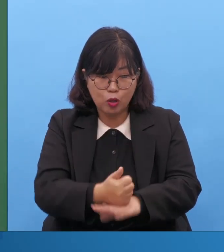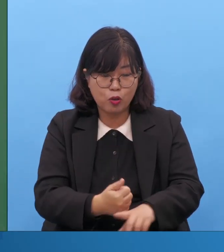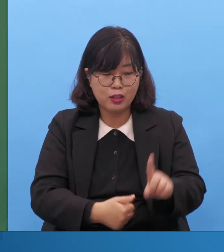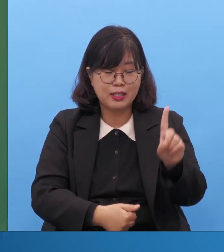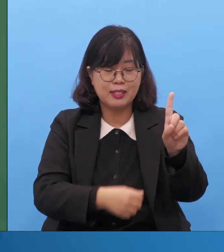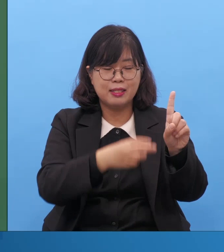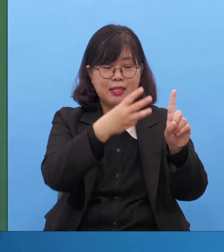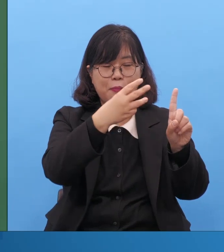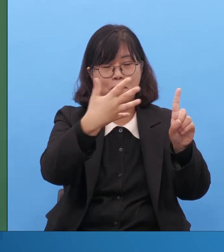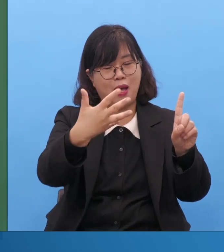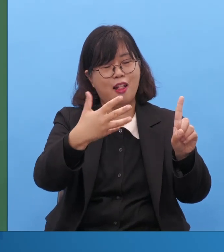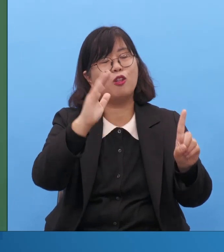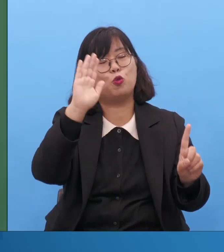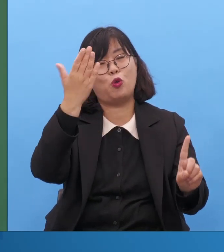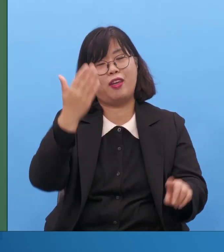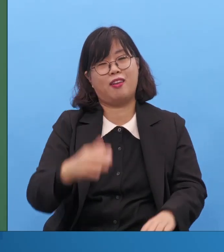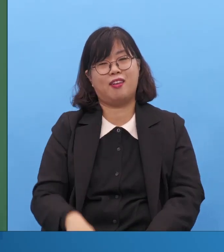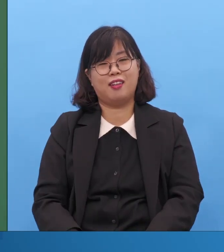성령이